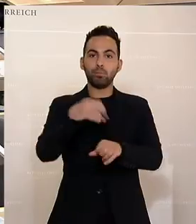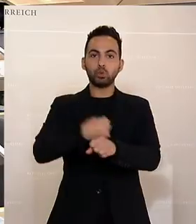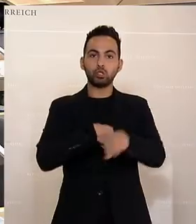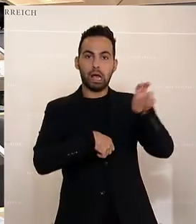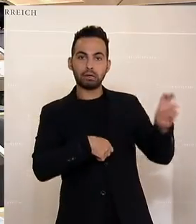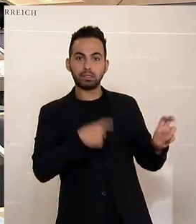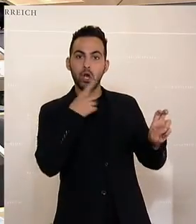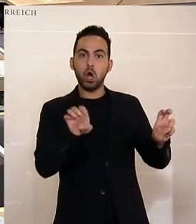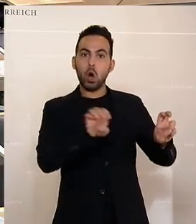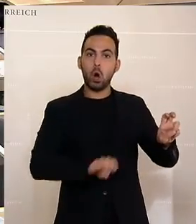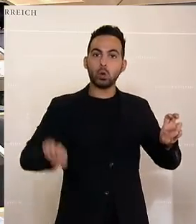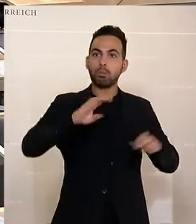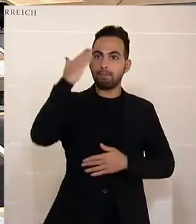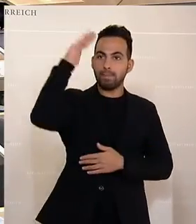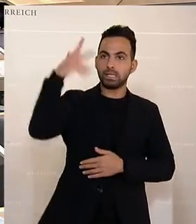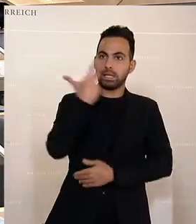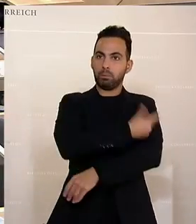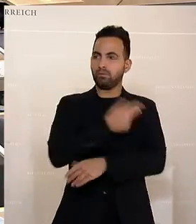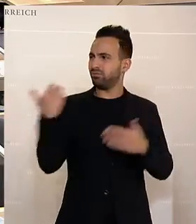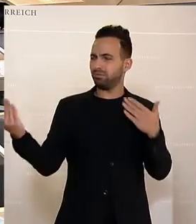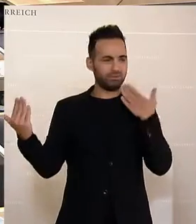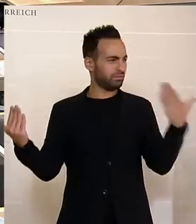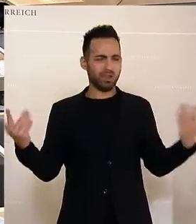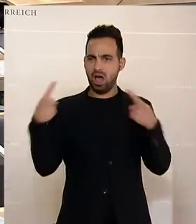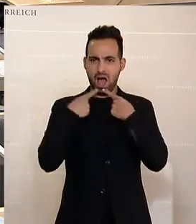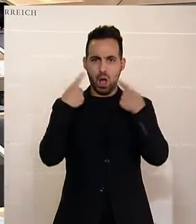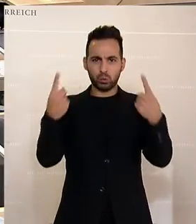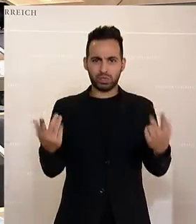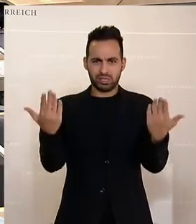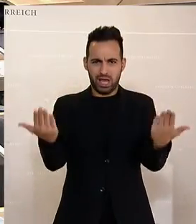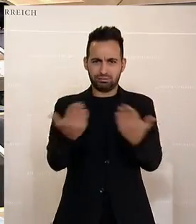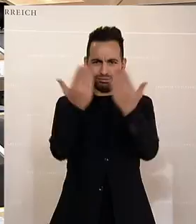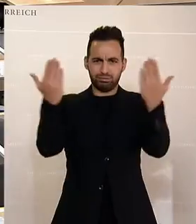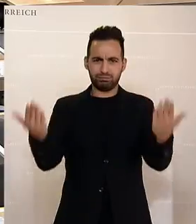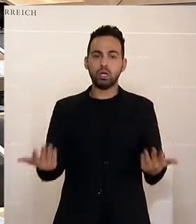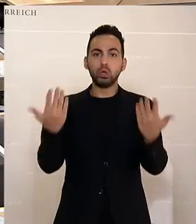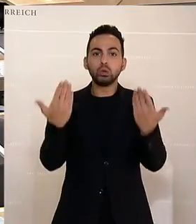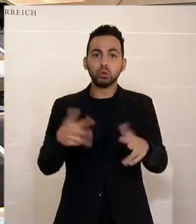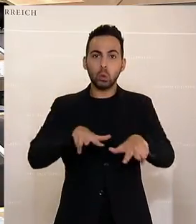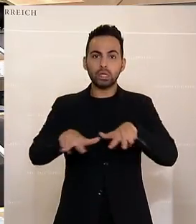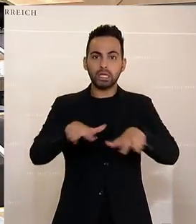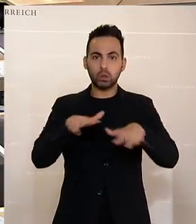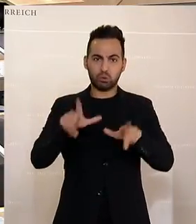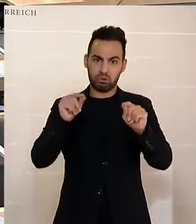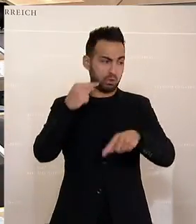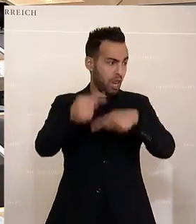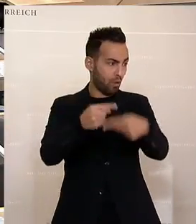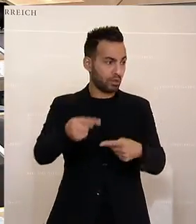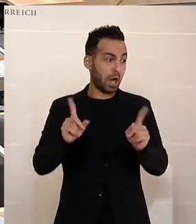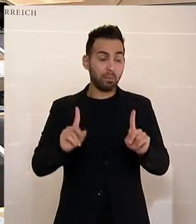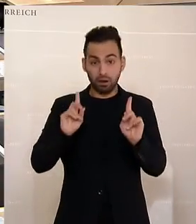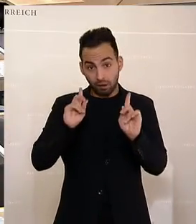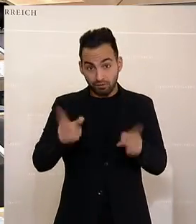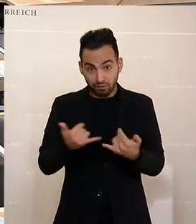Europameister im Impf- und es ist alles in bester Ordnung. Also ich glaube, das allein ist ein Sinnbild dafür, wie es Ihnen so in der Regierung und in der Koalition geht. Und das soll man auch einmal